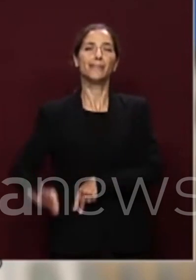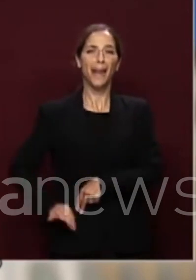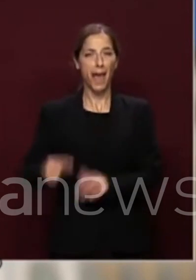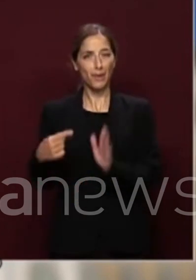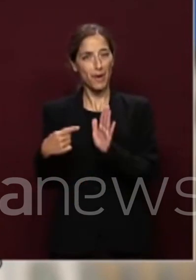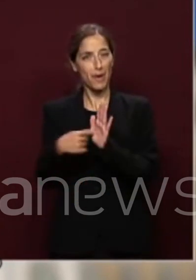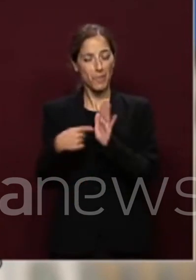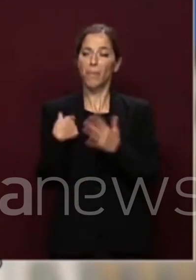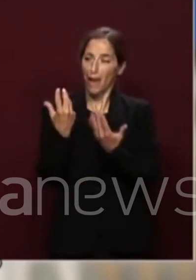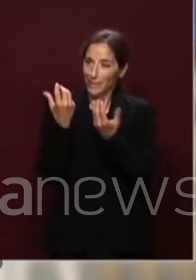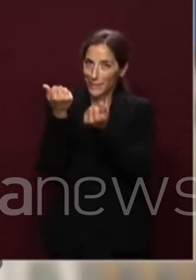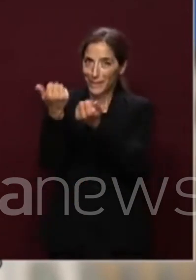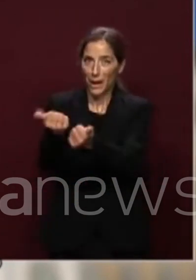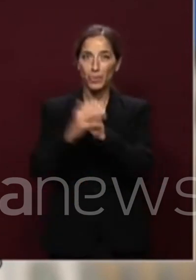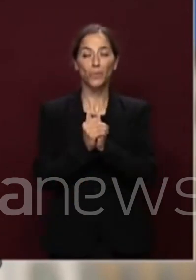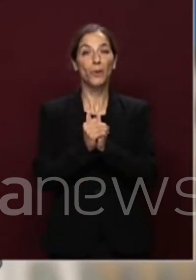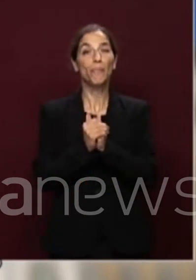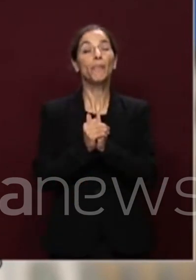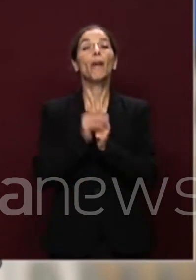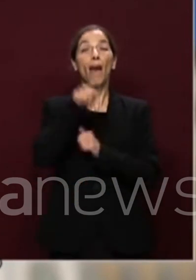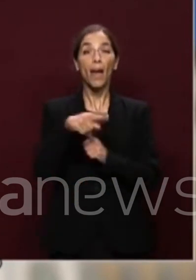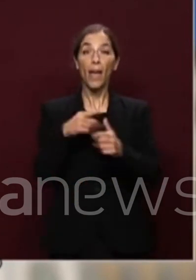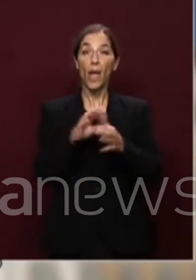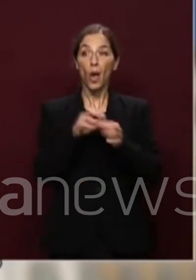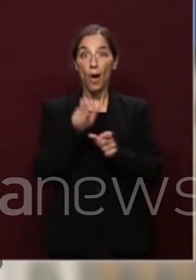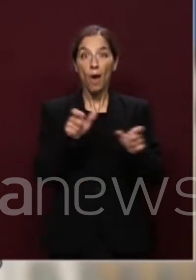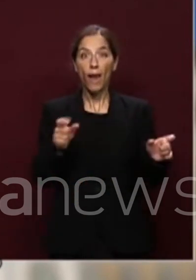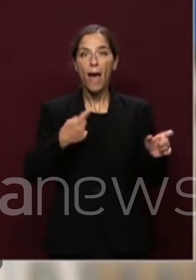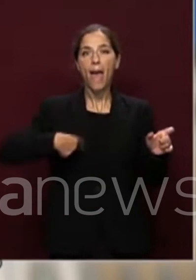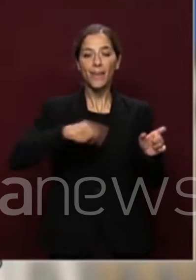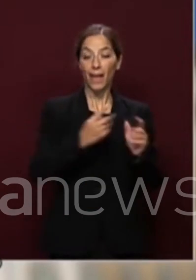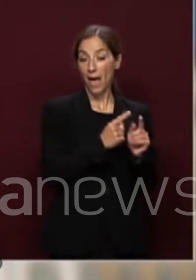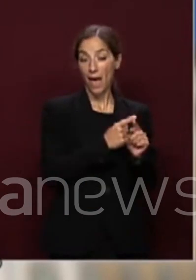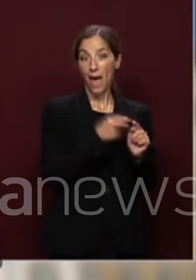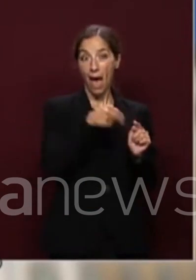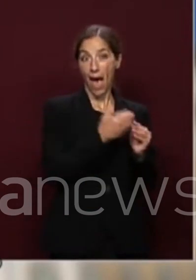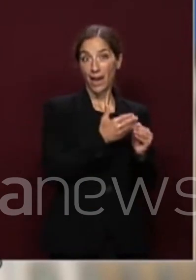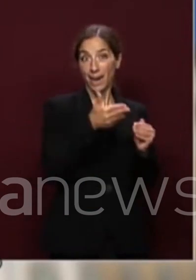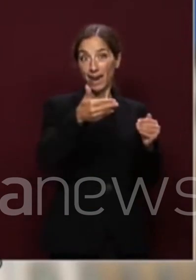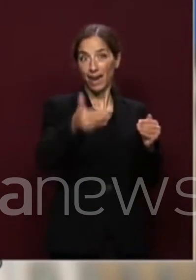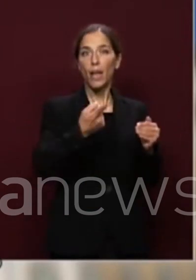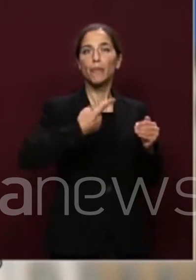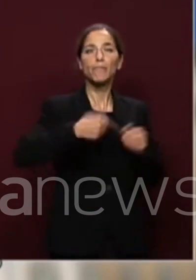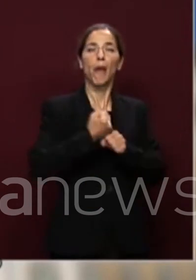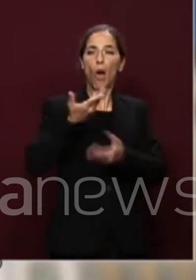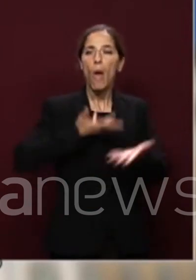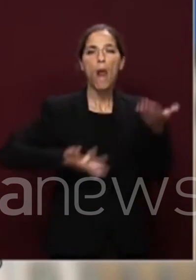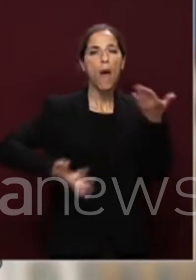colleghi, con i quali in questi anni saremo chiamati ad una collaborazione straordinaria.